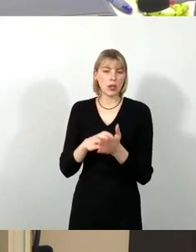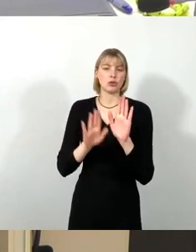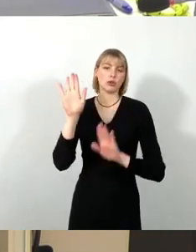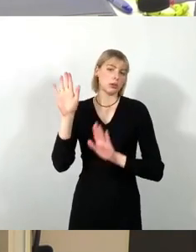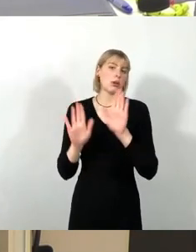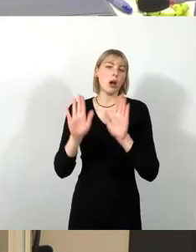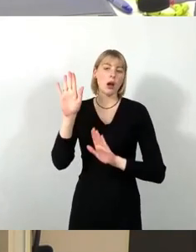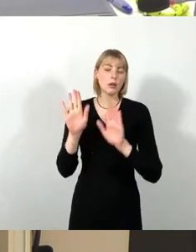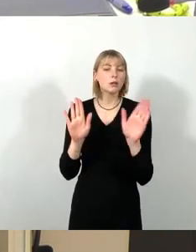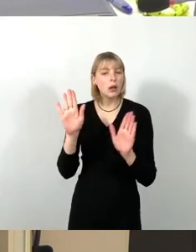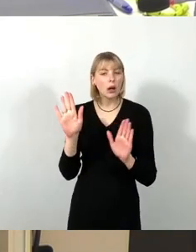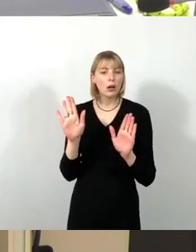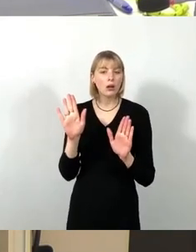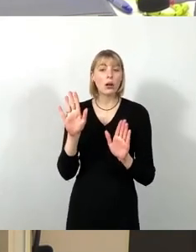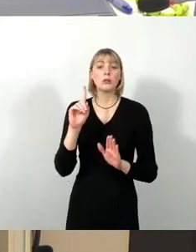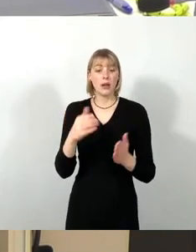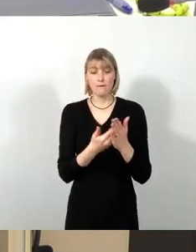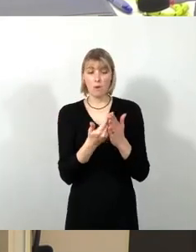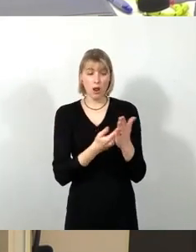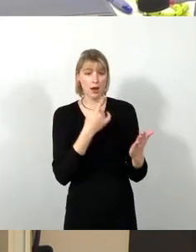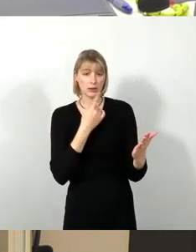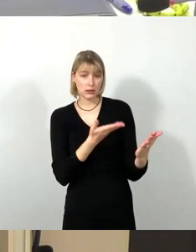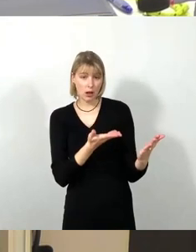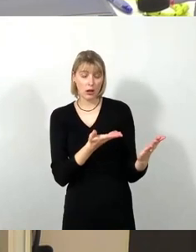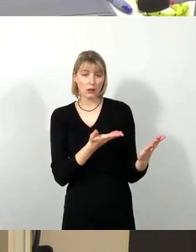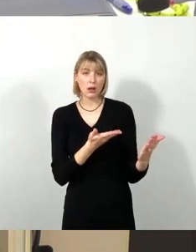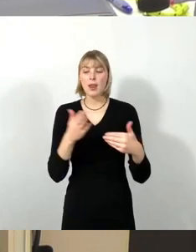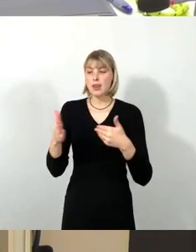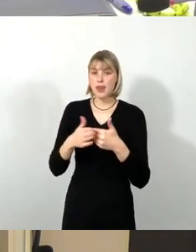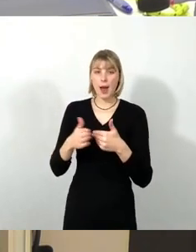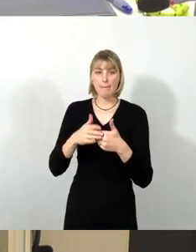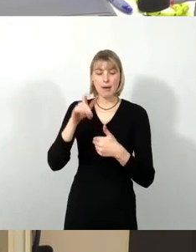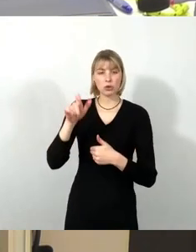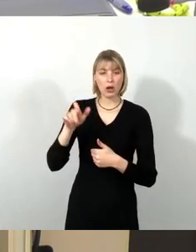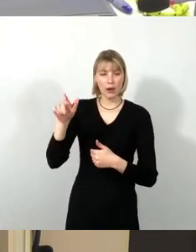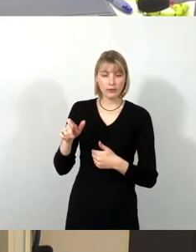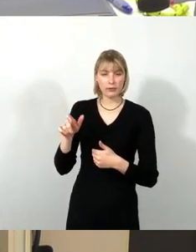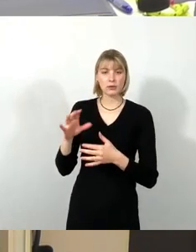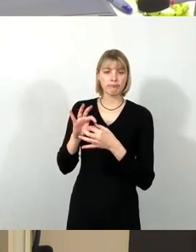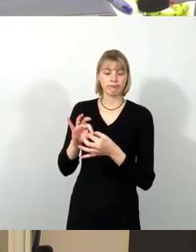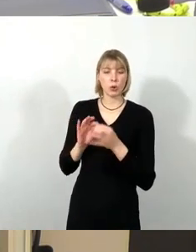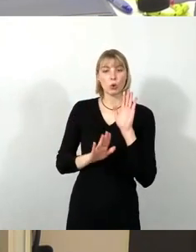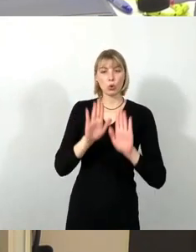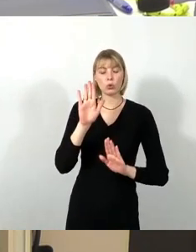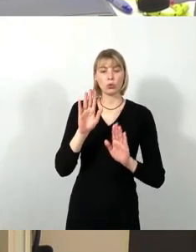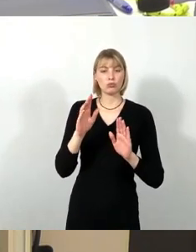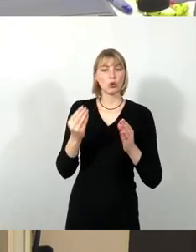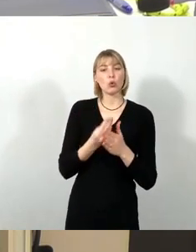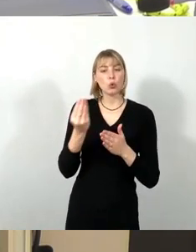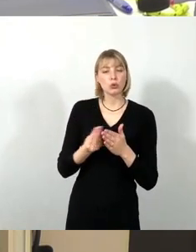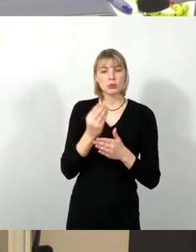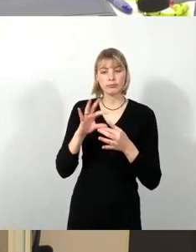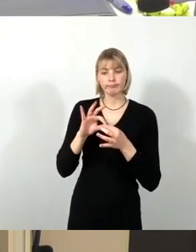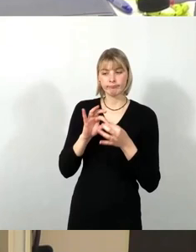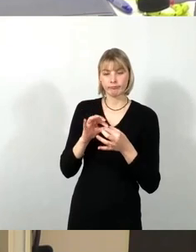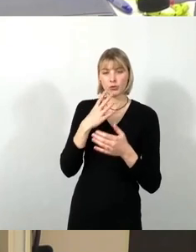und die Vorlage sagt, es ist geplant, nachbarschaftsbezogene künstlerische Interventionen durchzuführen. Ob das